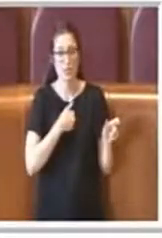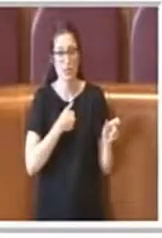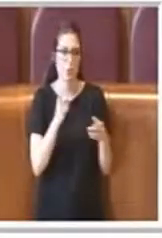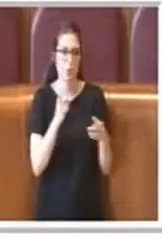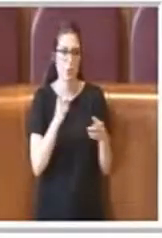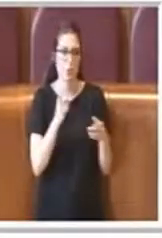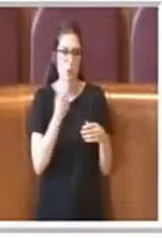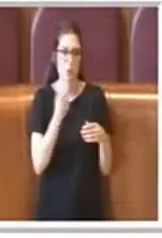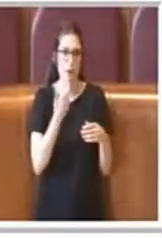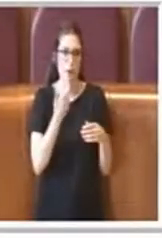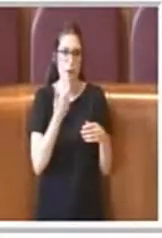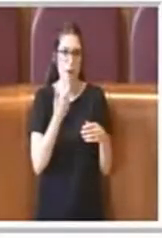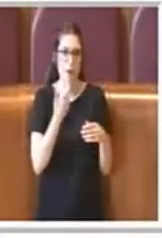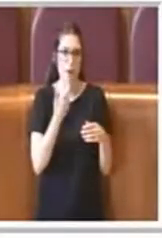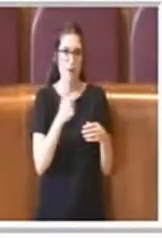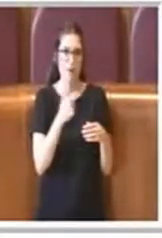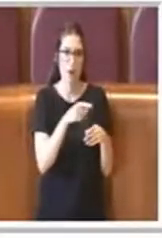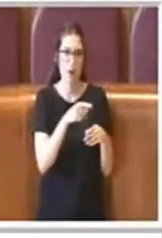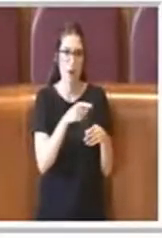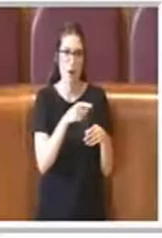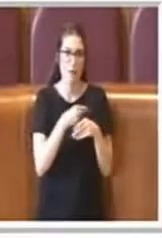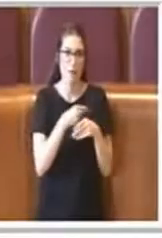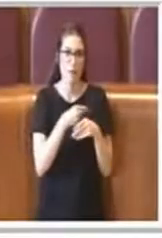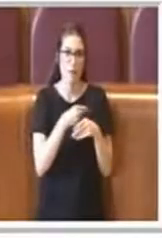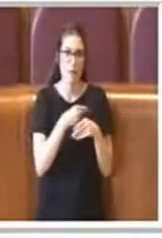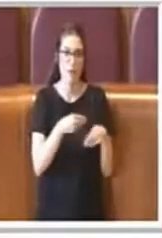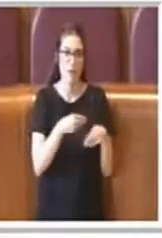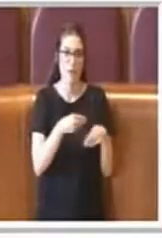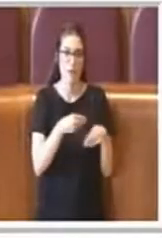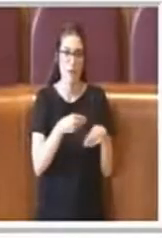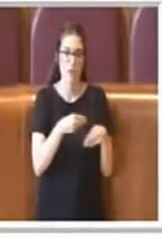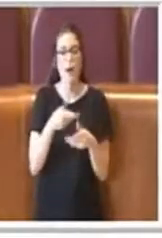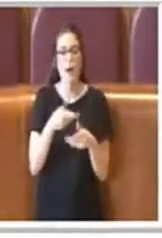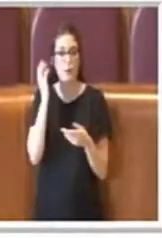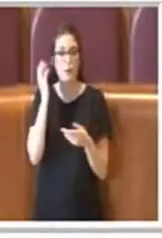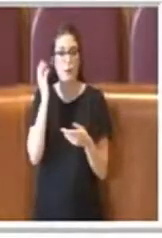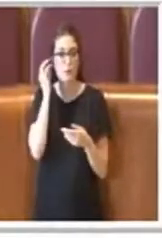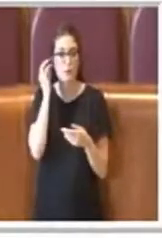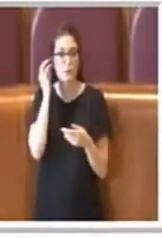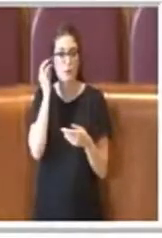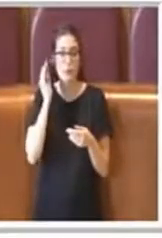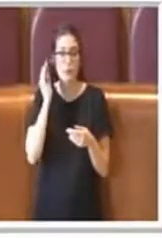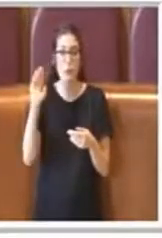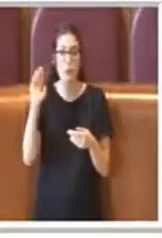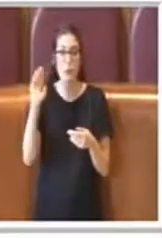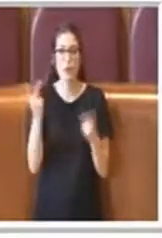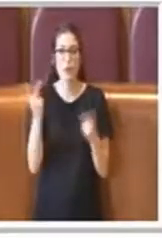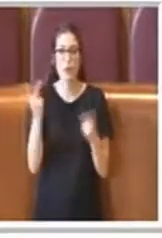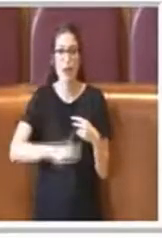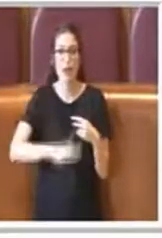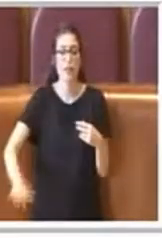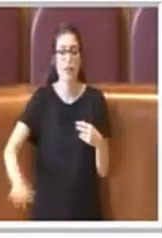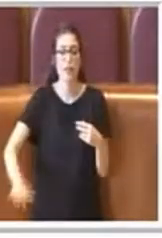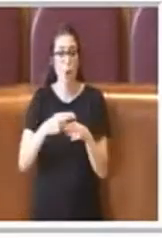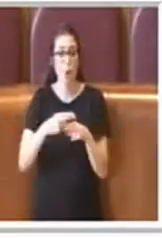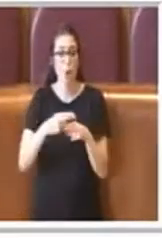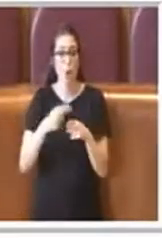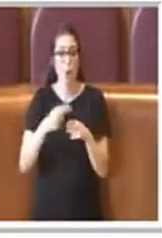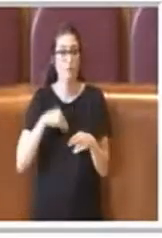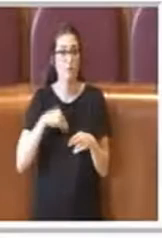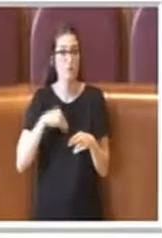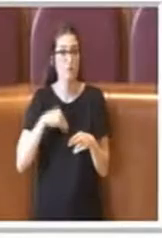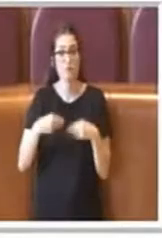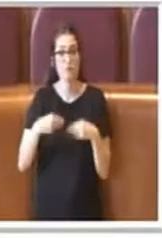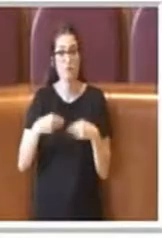possano partecipare ma anche ovviamente di tutte quelle realtà che oggi su Roma sentono e